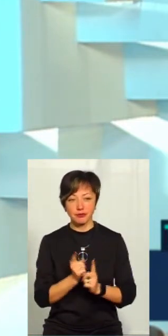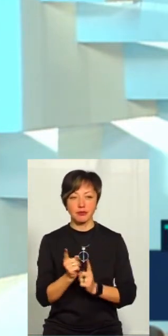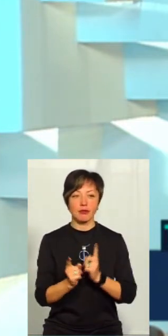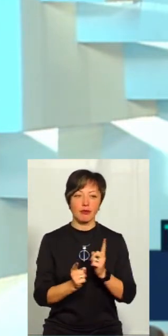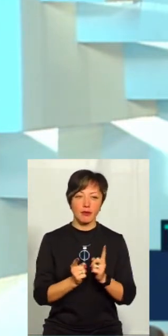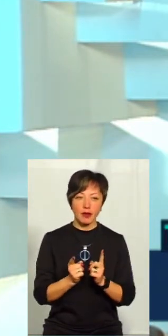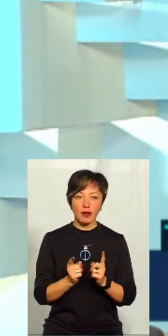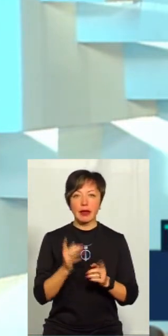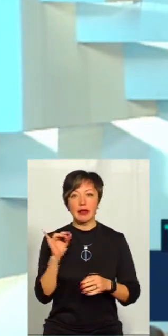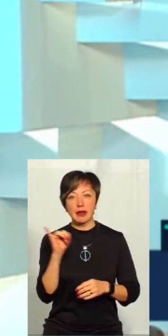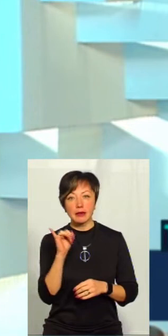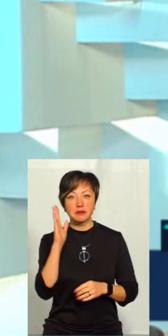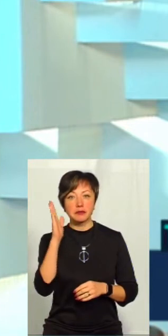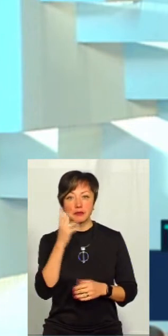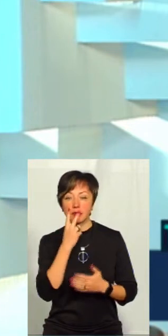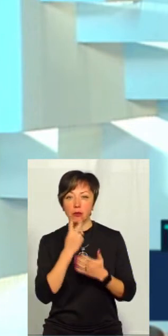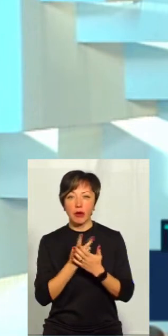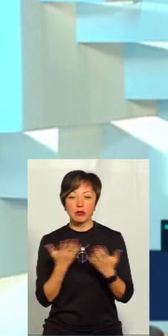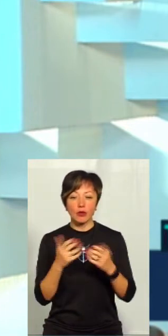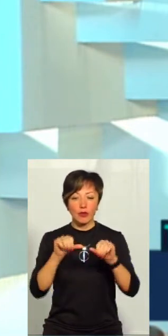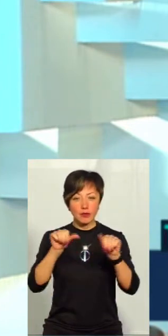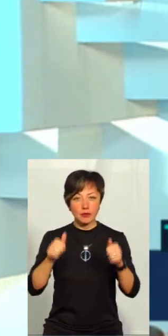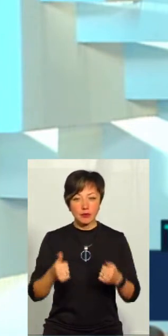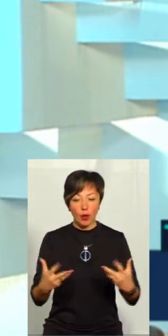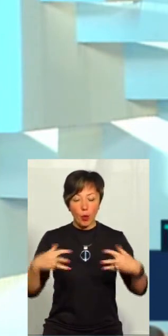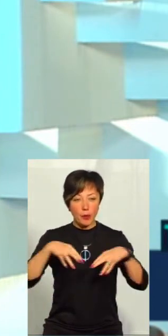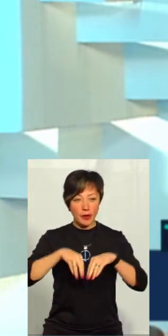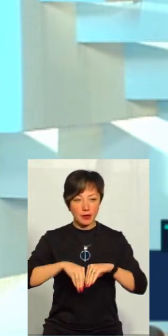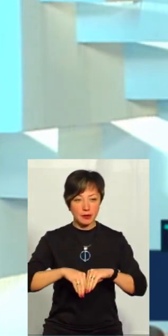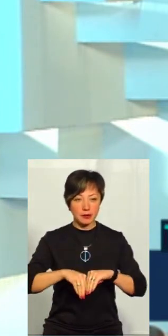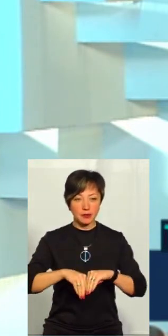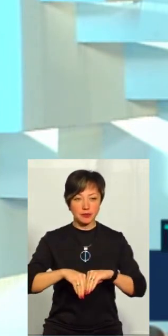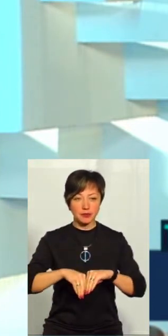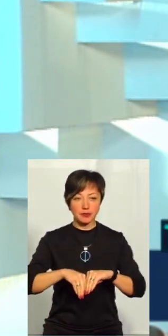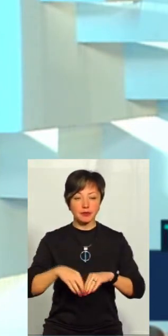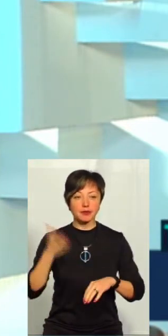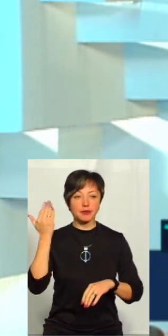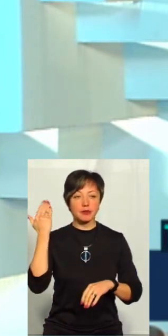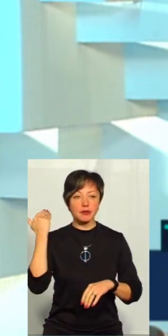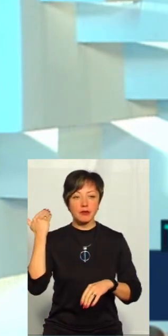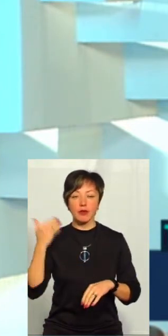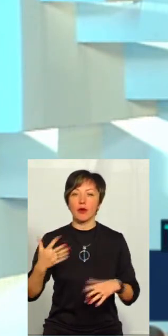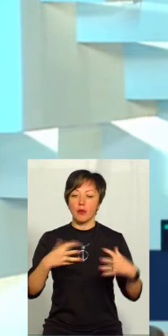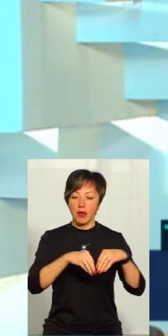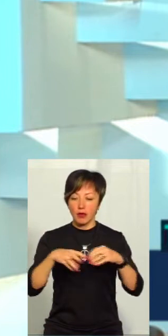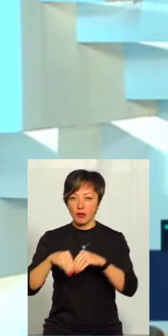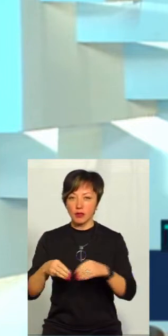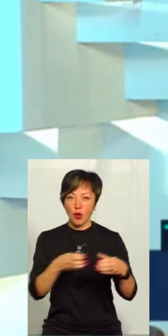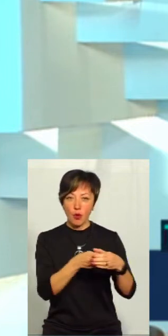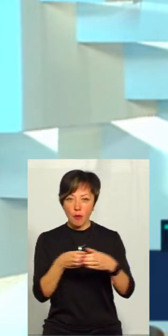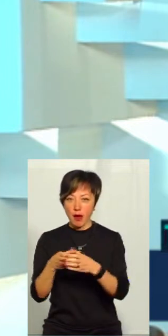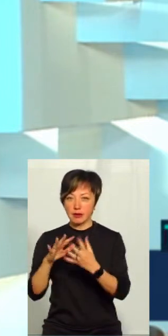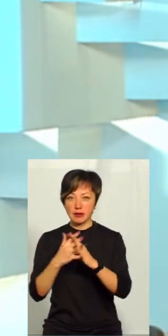передбачити тієї конфігурації об'єднання, як об'єднувалися наші громади, наші